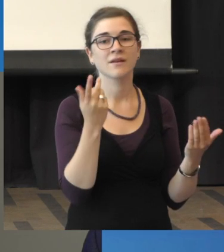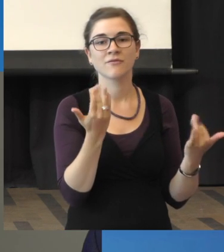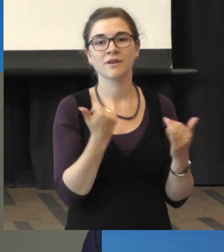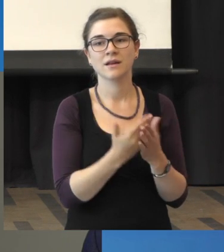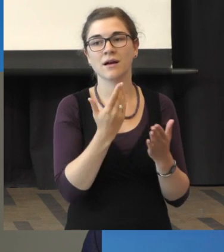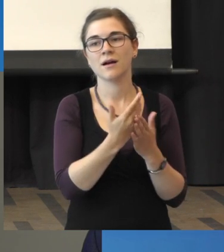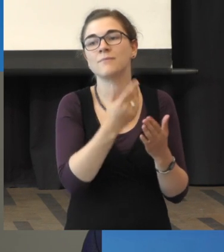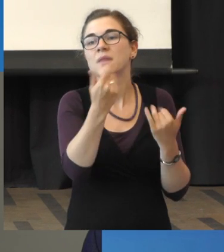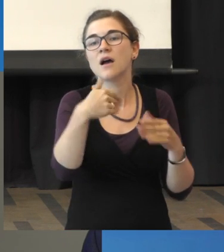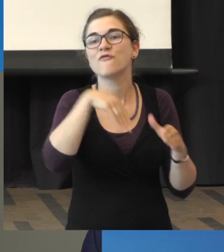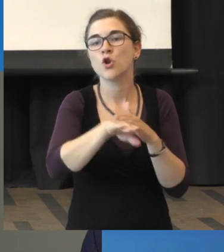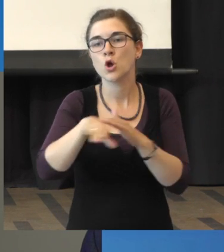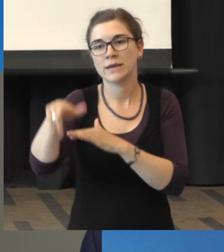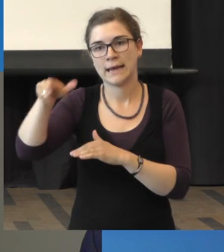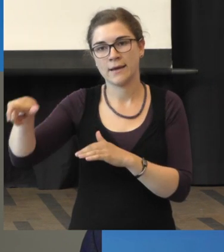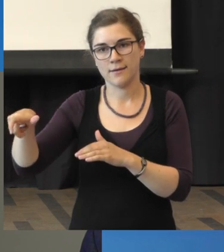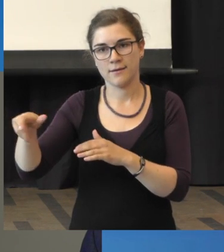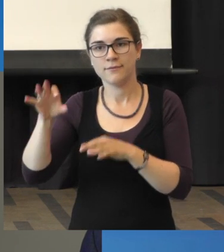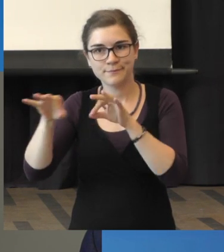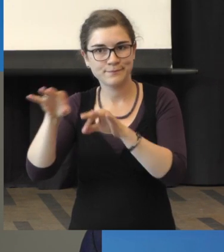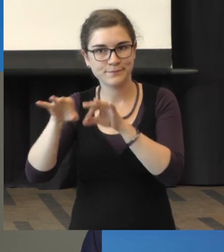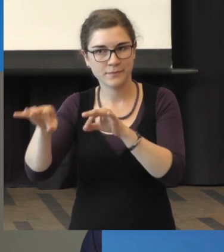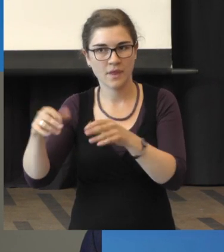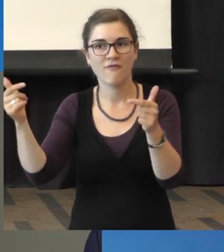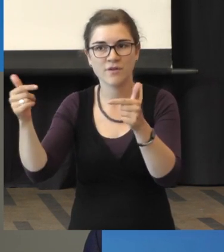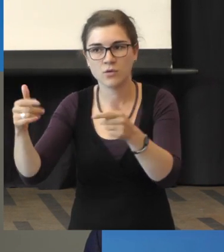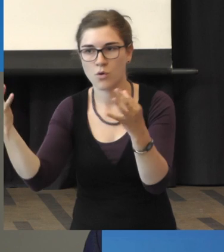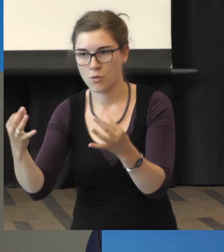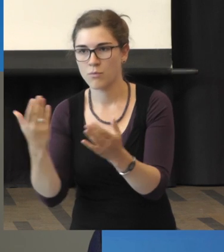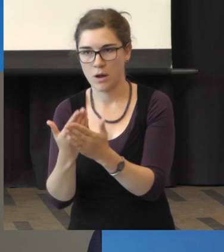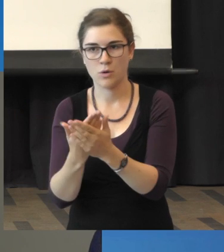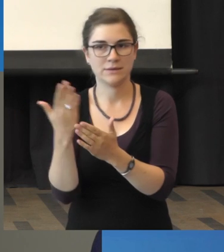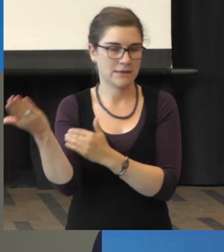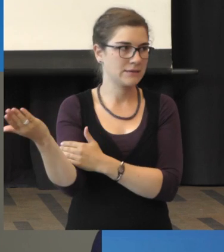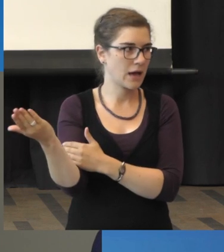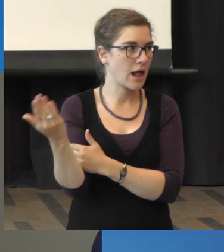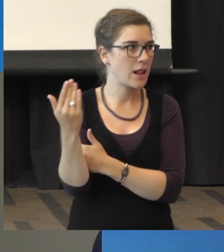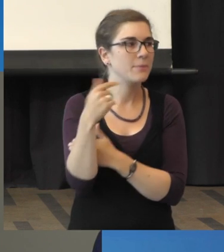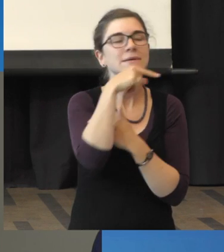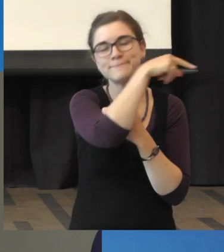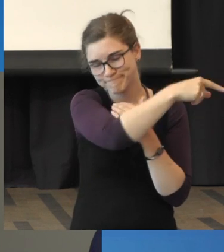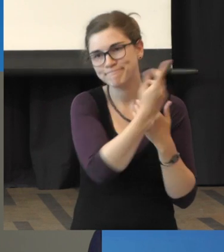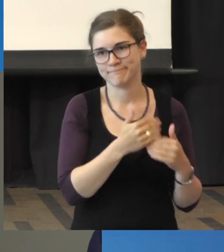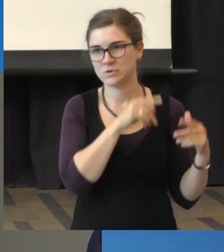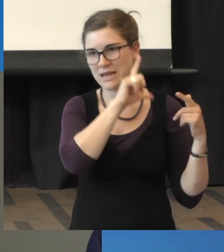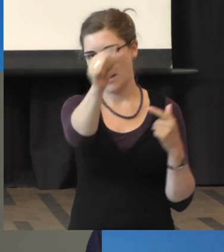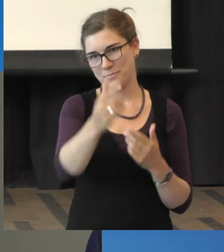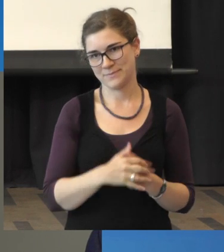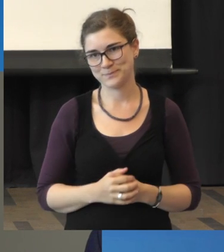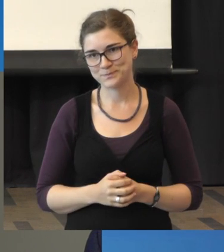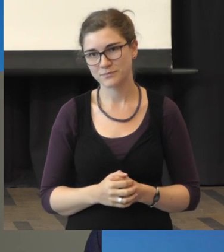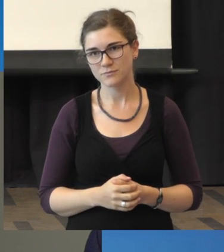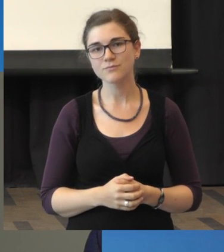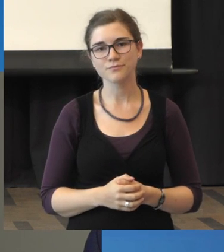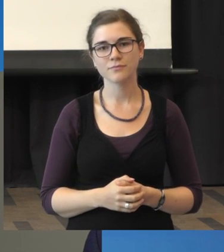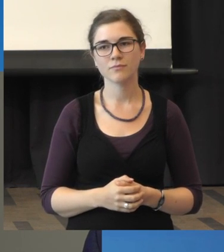Flüchtlinge kümmern will, die medizinische Versorgung brauchen. Dafür haben Sie bitte Verständnis. Ansonsten